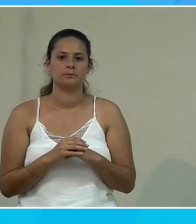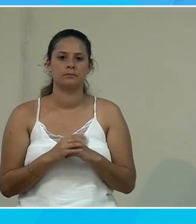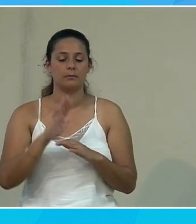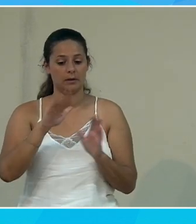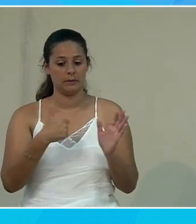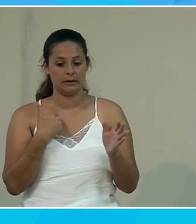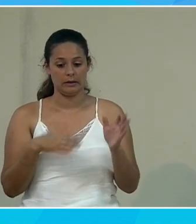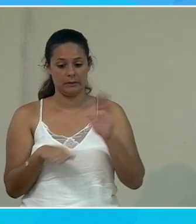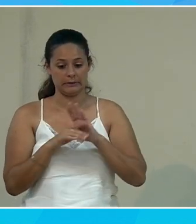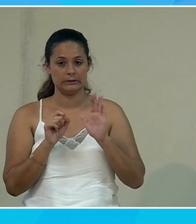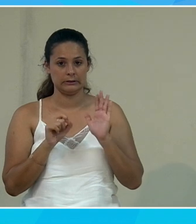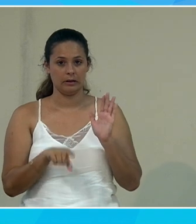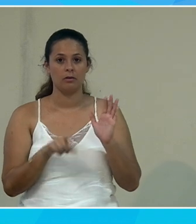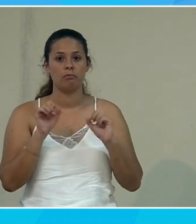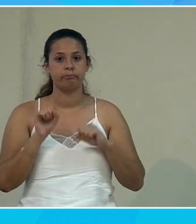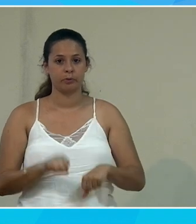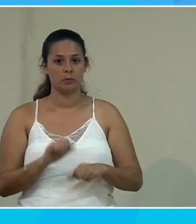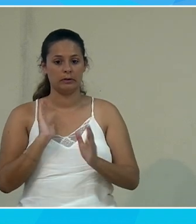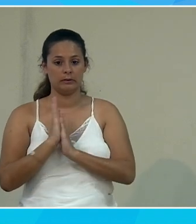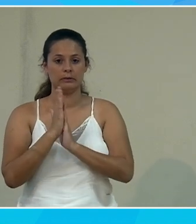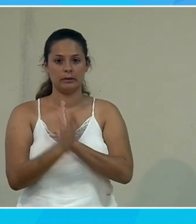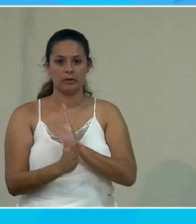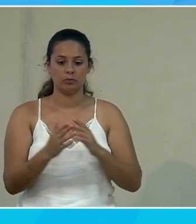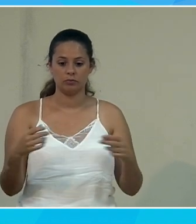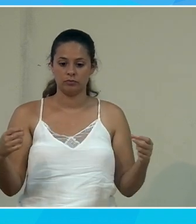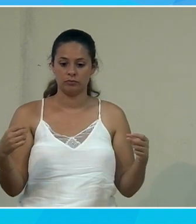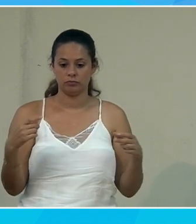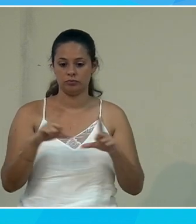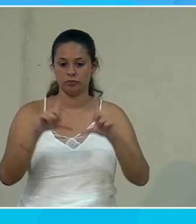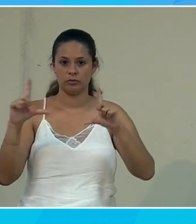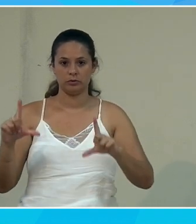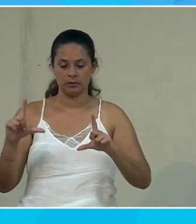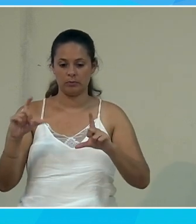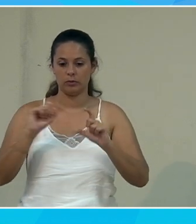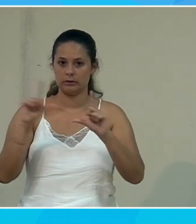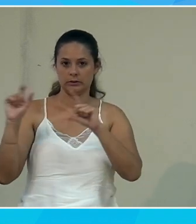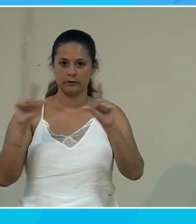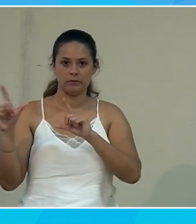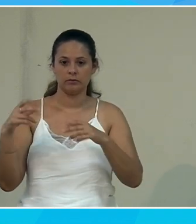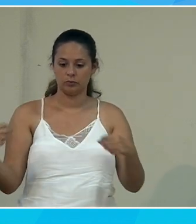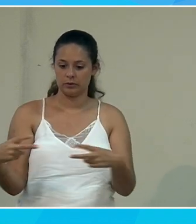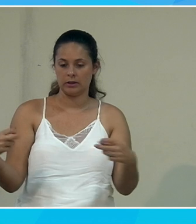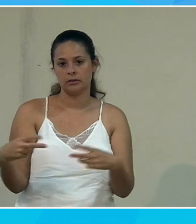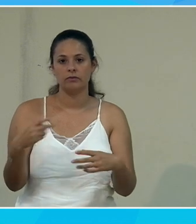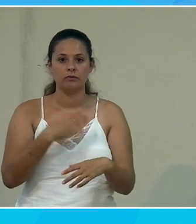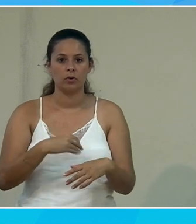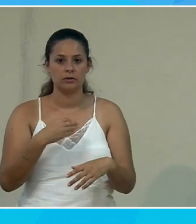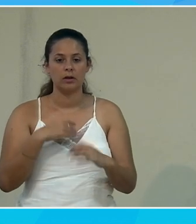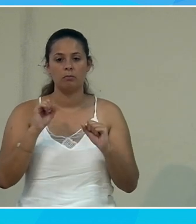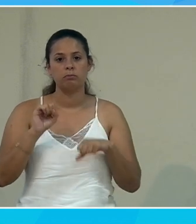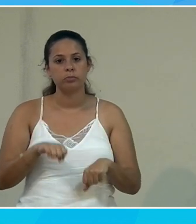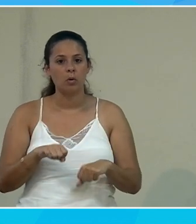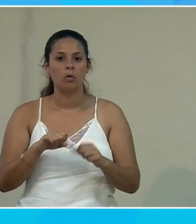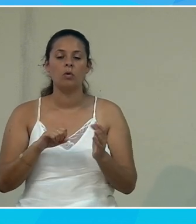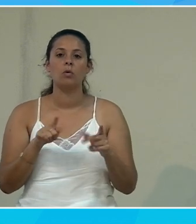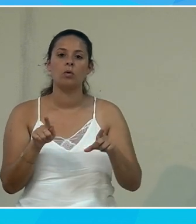et à partir de là vous allez voir directement sous les diapositives un sous-titrage en français qui va permettre en fait de faire